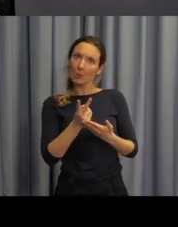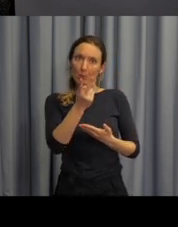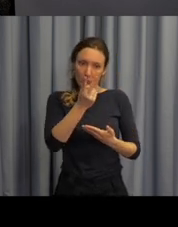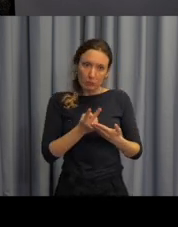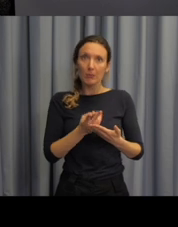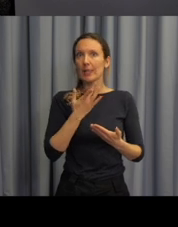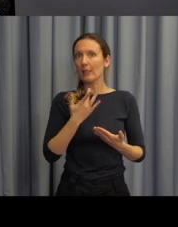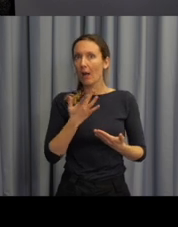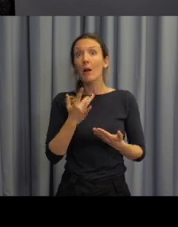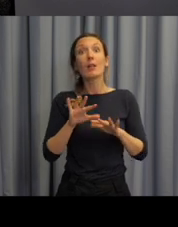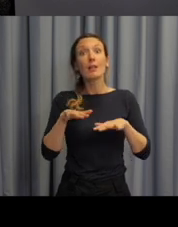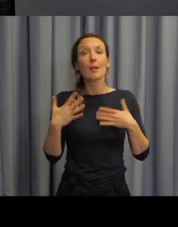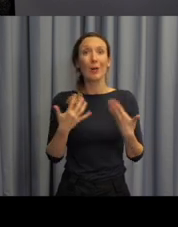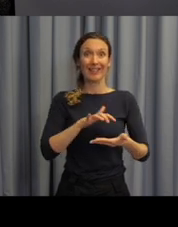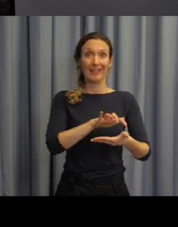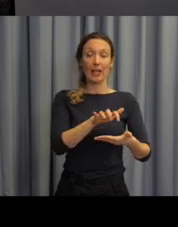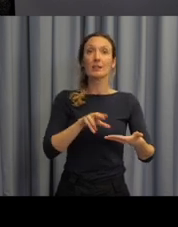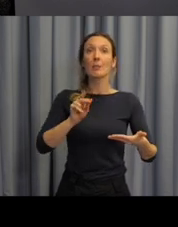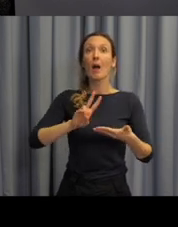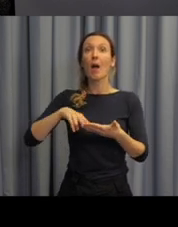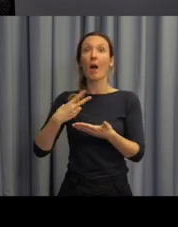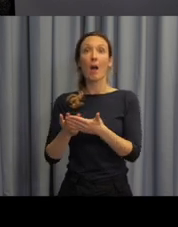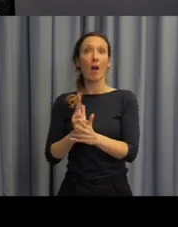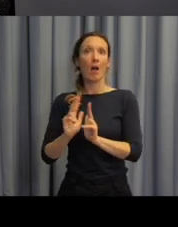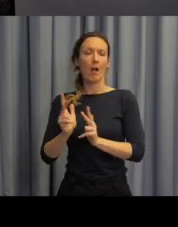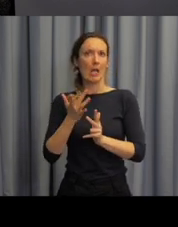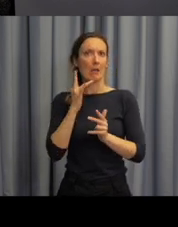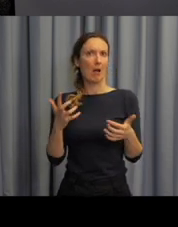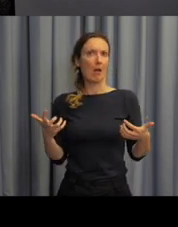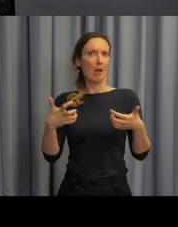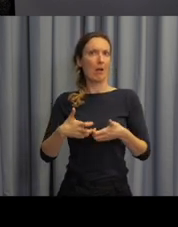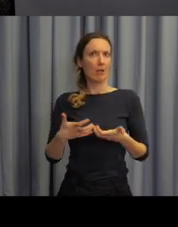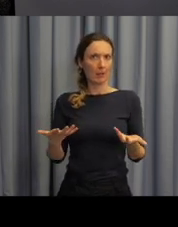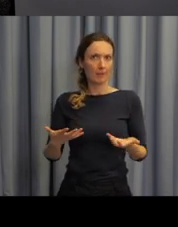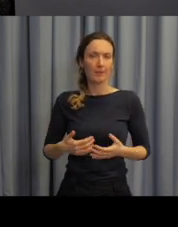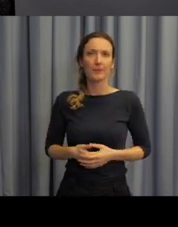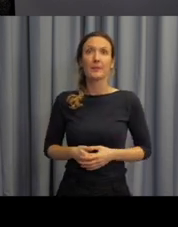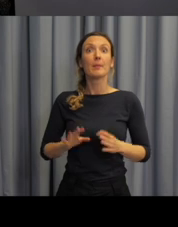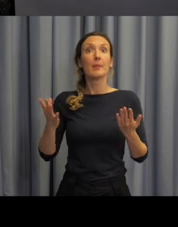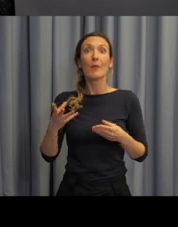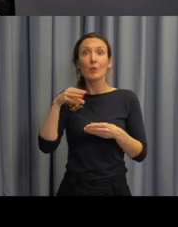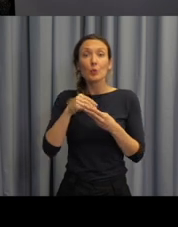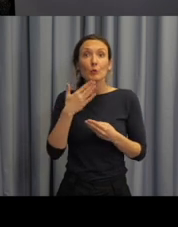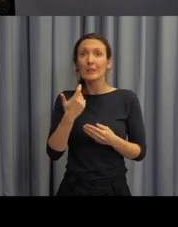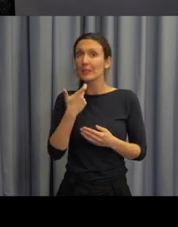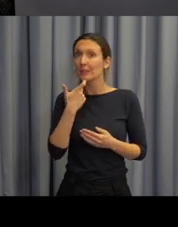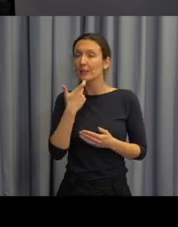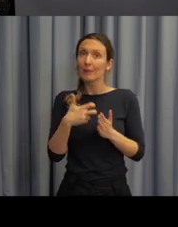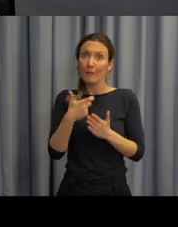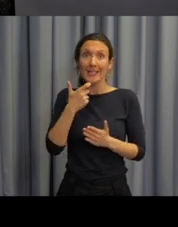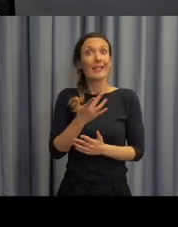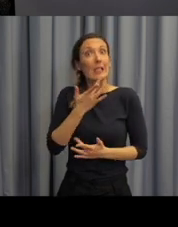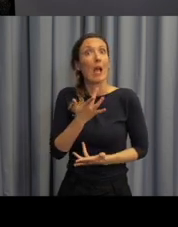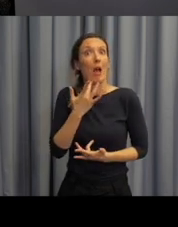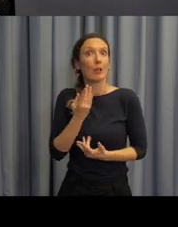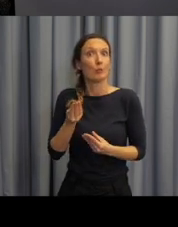překladem, jdem do českého znakového jazyka nebo vůbec, jak pracovat s českým znakovým jazykem, protože v různé fázi